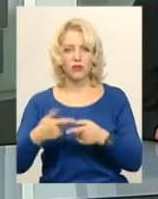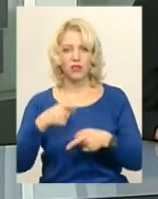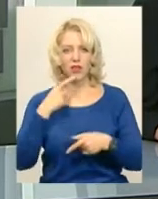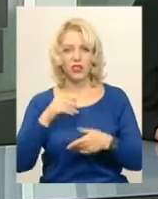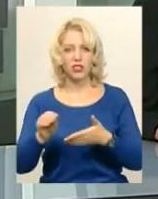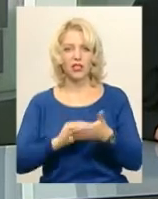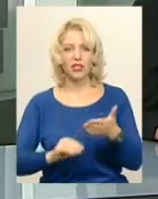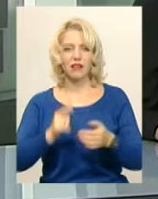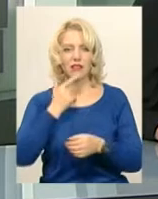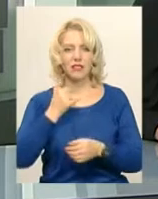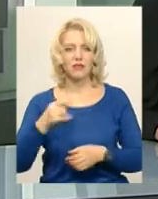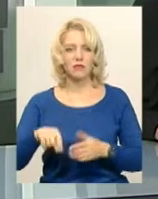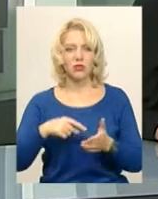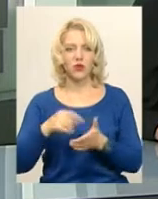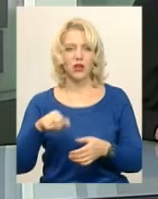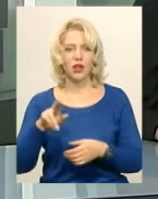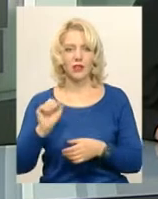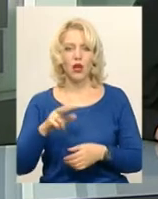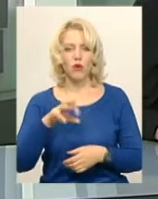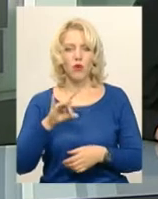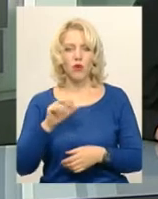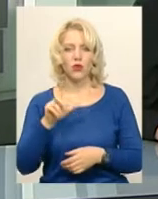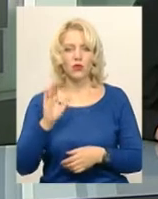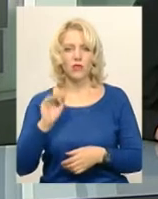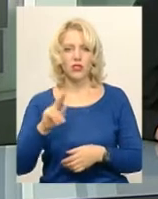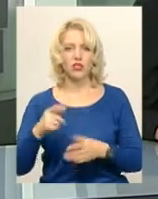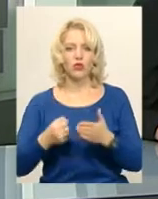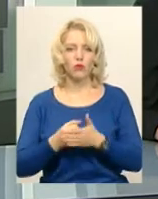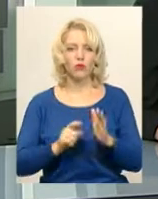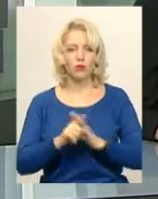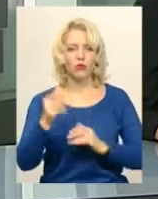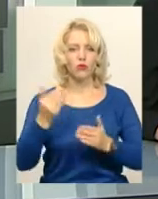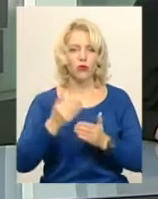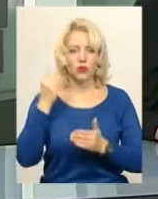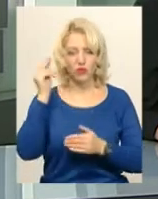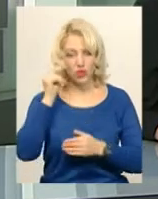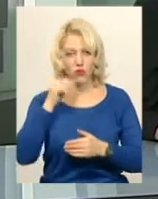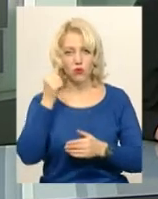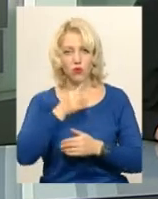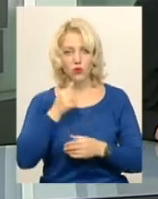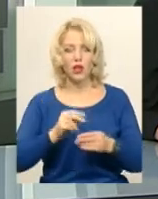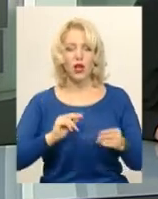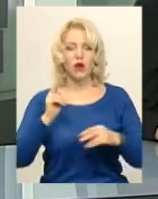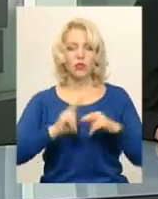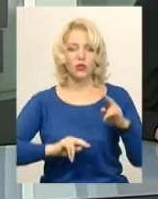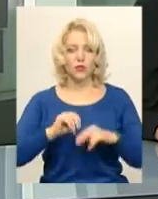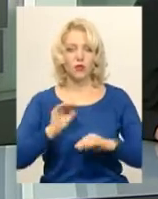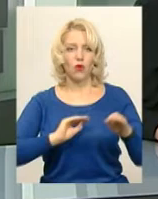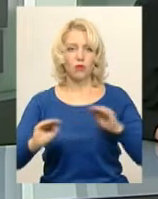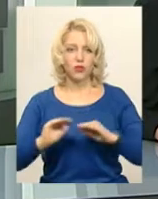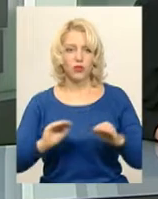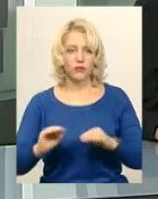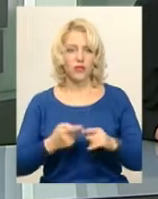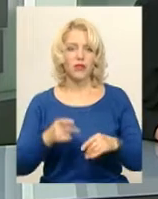каже секретар Красилівської міської ради Ірина Морозович. І до початку наступного навчального року будівництво і облаштування дошкільного закладу